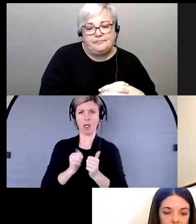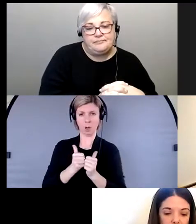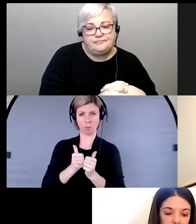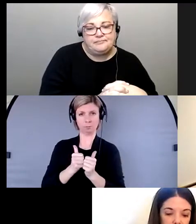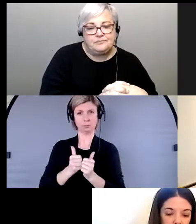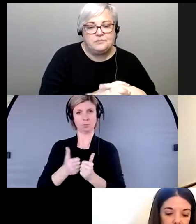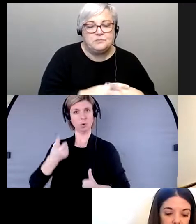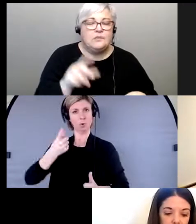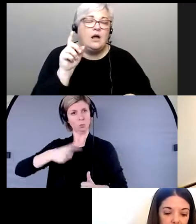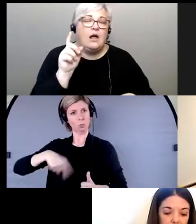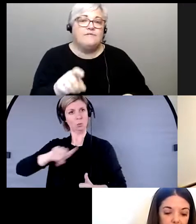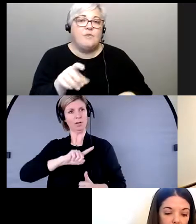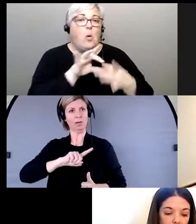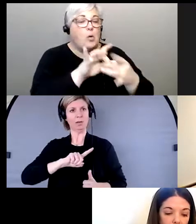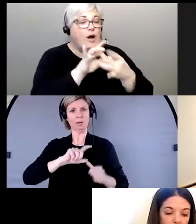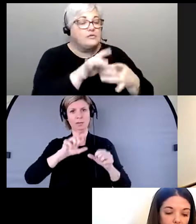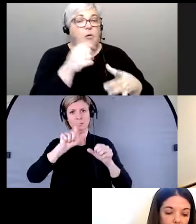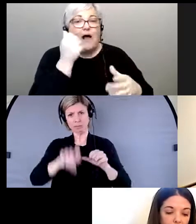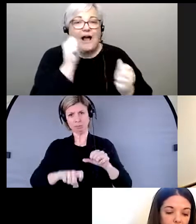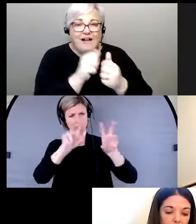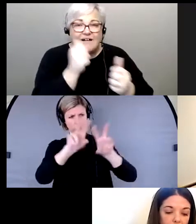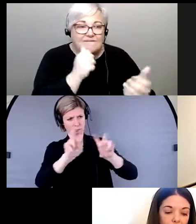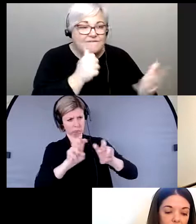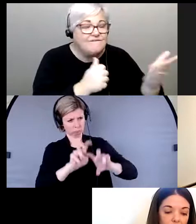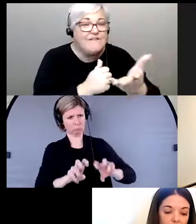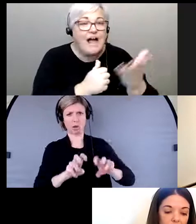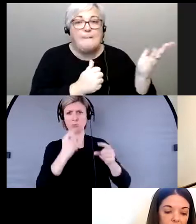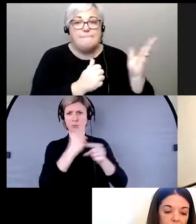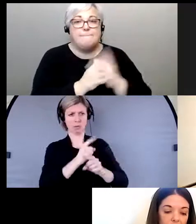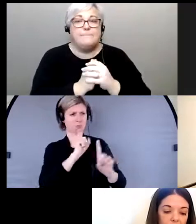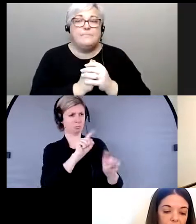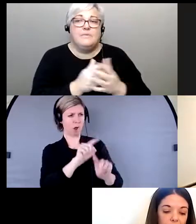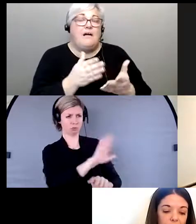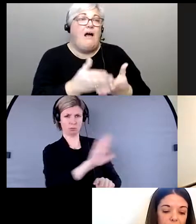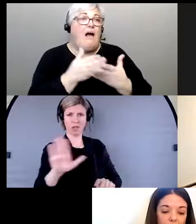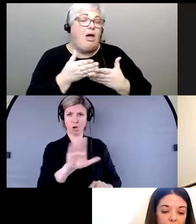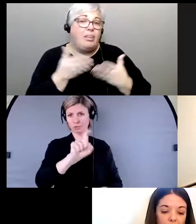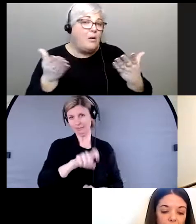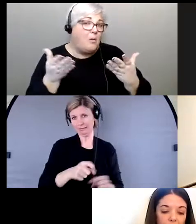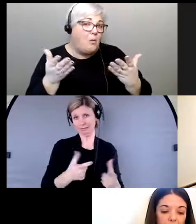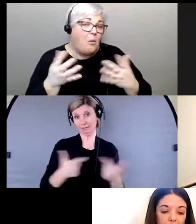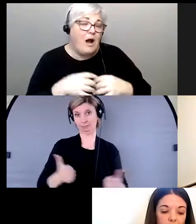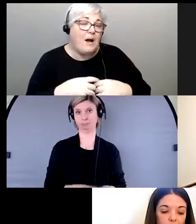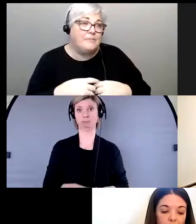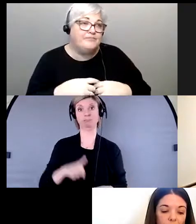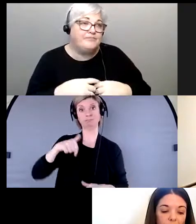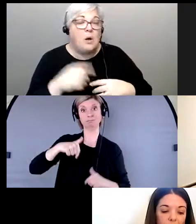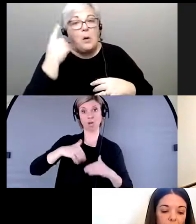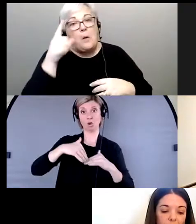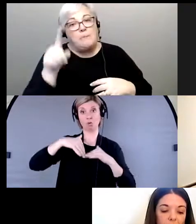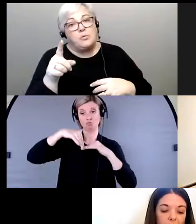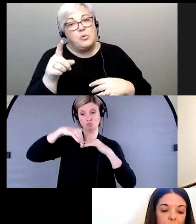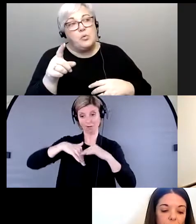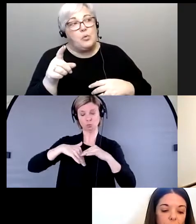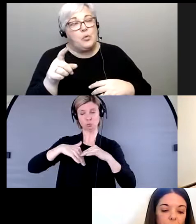fortes avec les femmes et les communautés là où on travaille, ça nous aide aussi à offrir des services qui soient